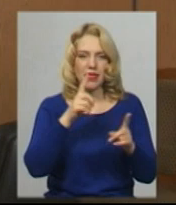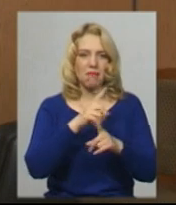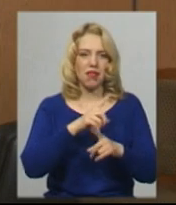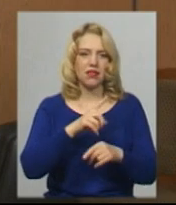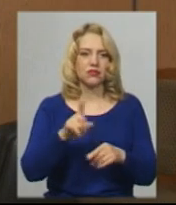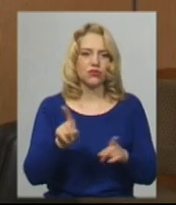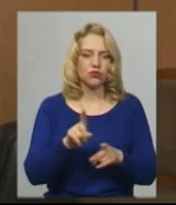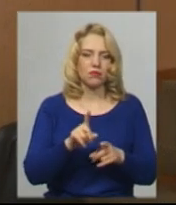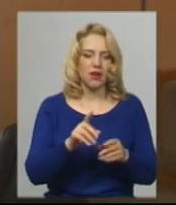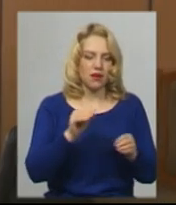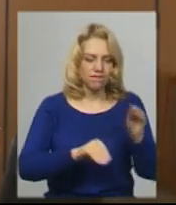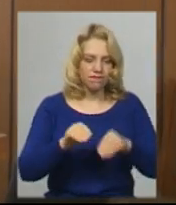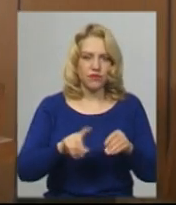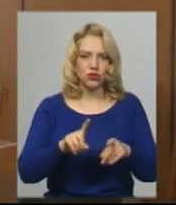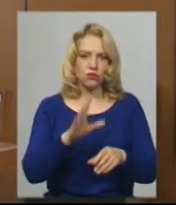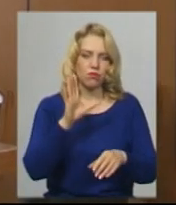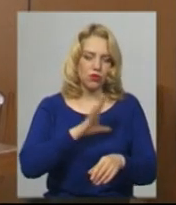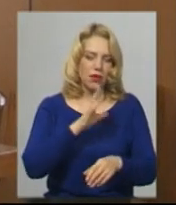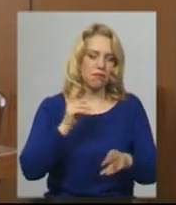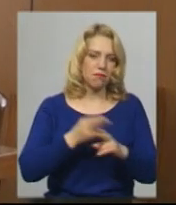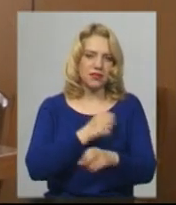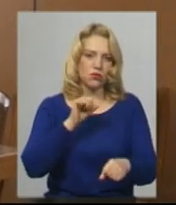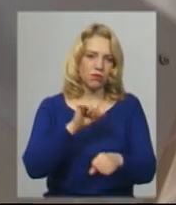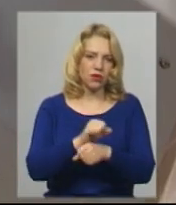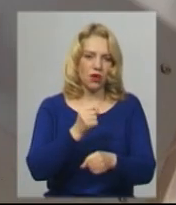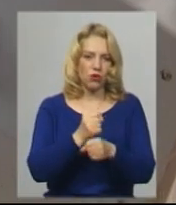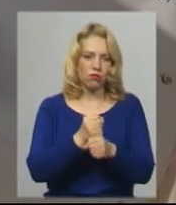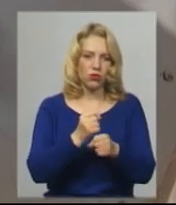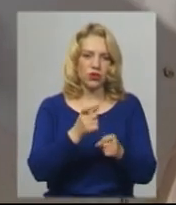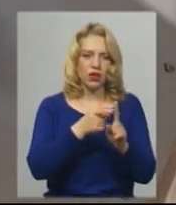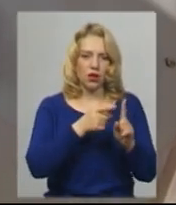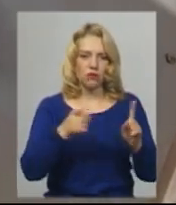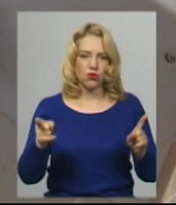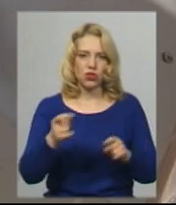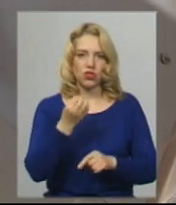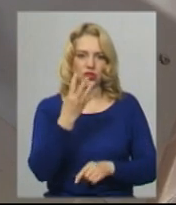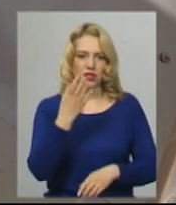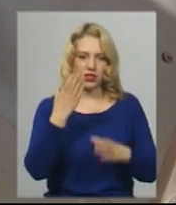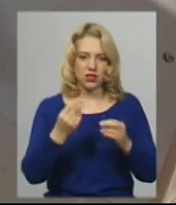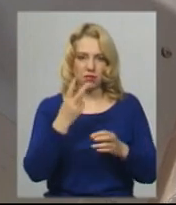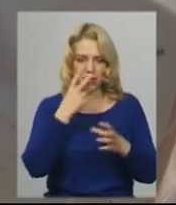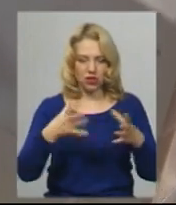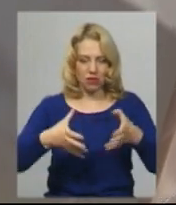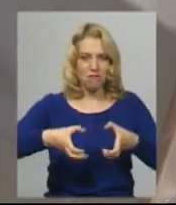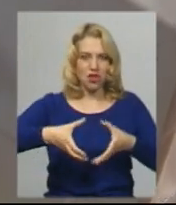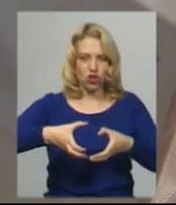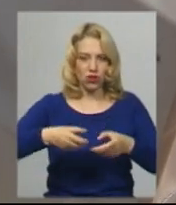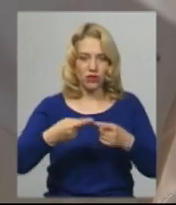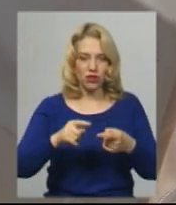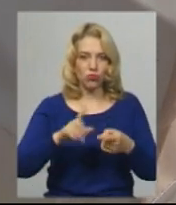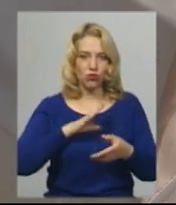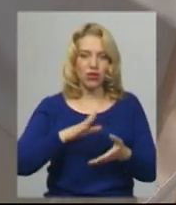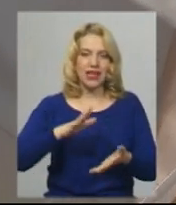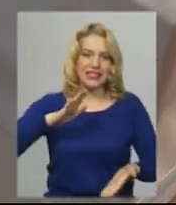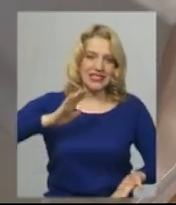цих функцій було беззупинна робота протягом 14 діб. Ви бачили, як стискається мішок амбу, він був стиснений